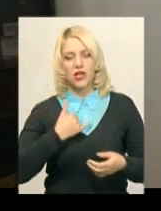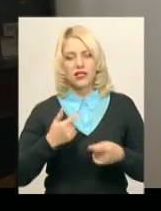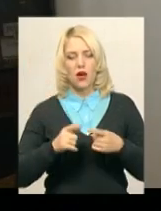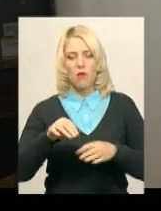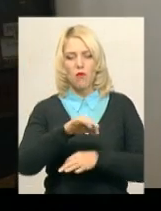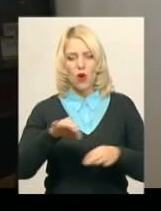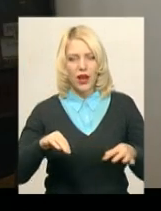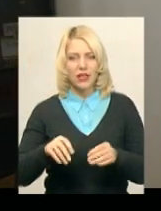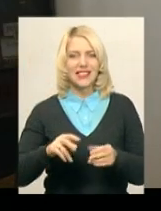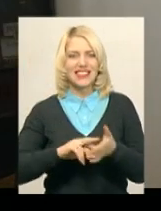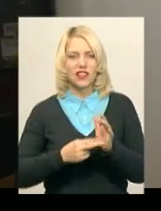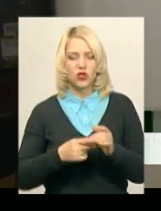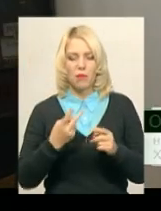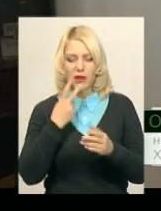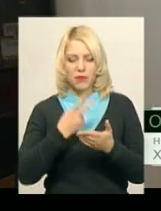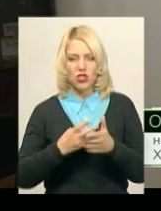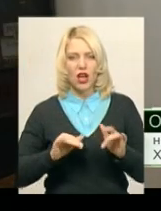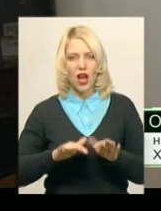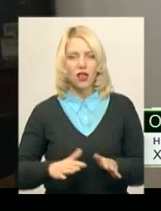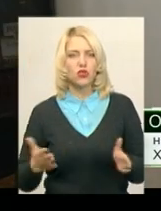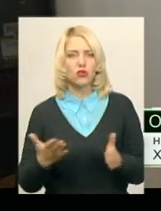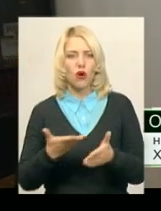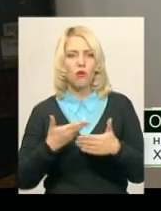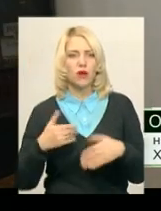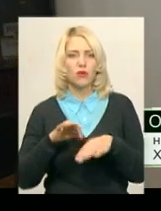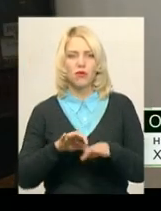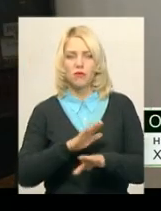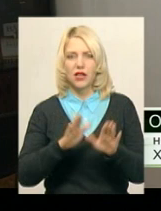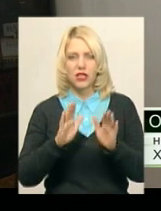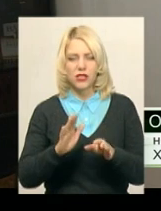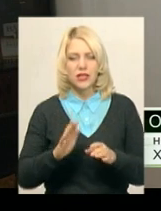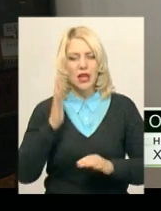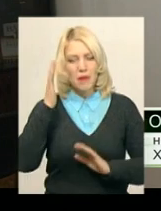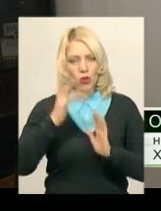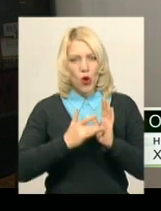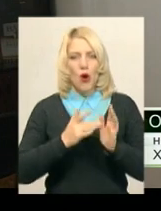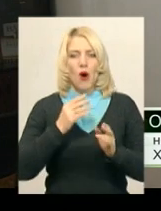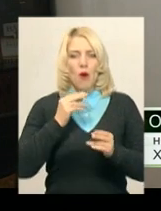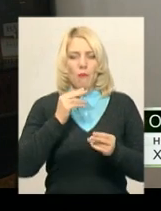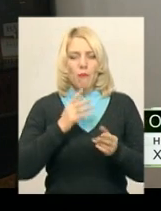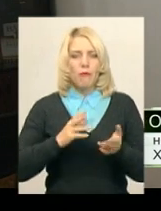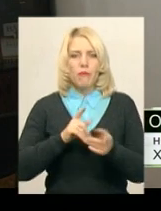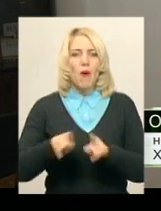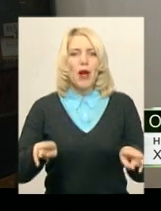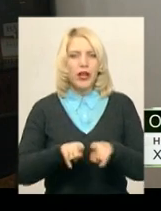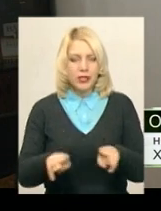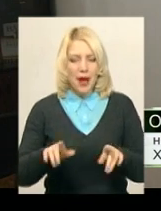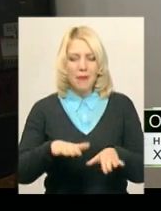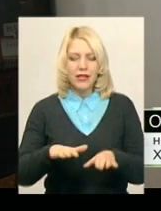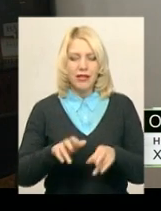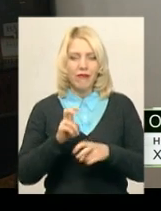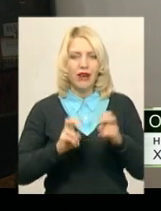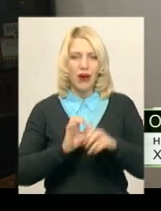передбачає також в цьому році акцію, яку ми проводимо не лише з метою популяризації місцевих виробників, але й з